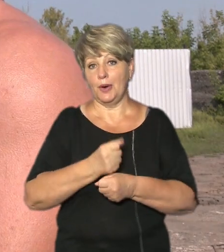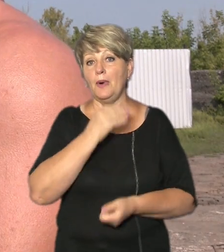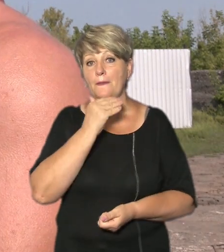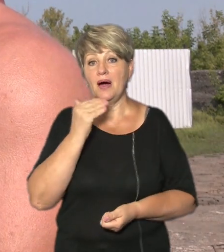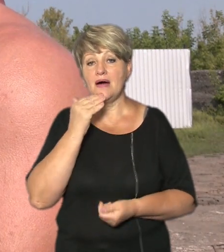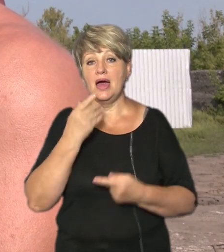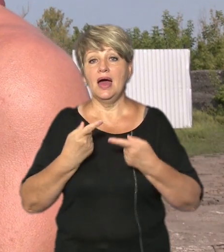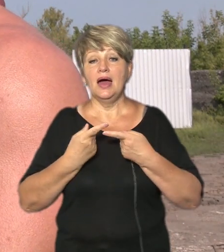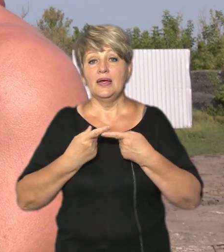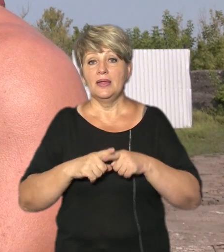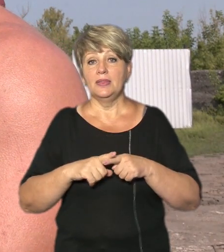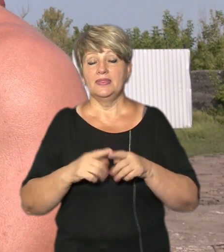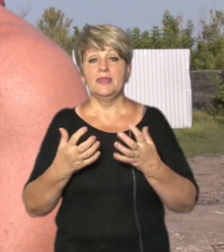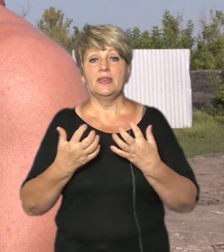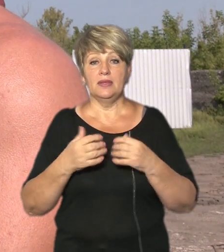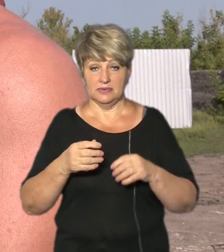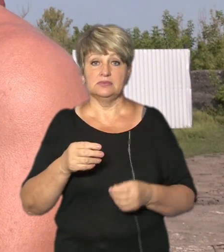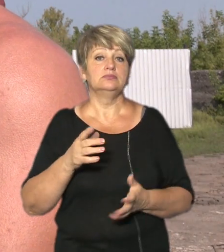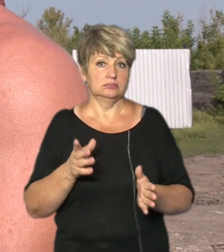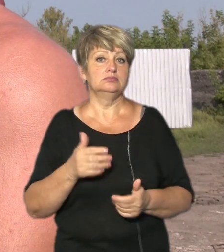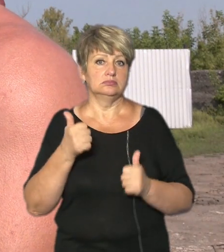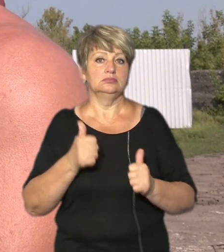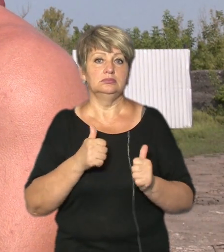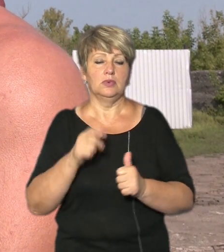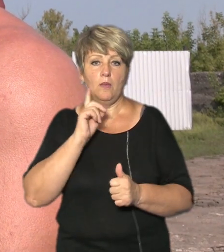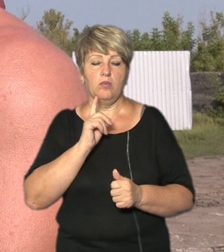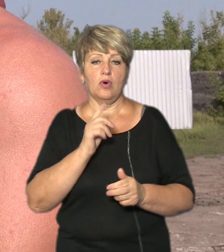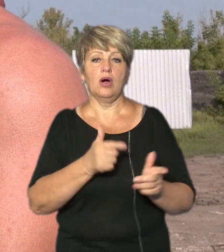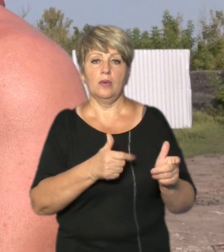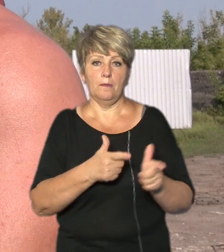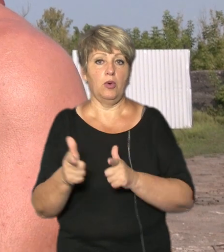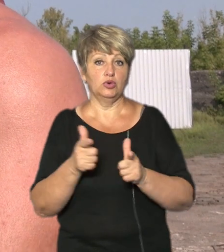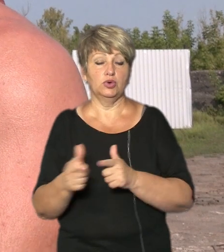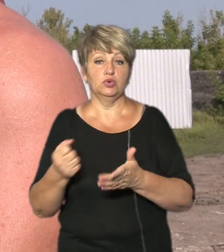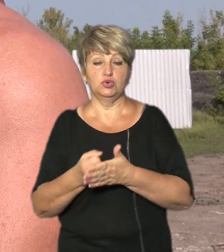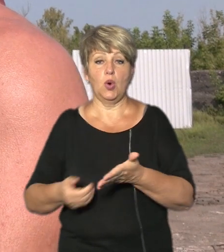Техніка, слава Богу, зліта підготовлена до жнив